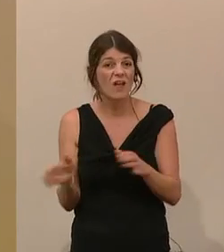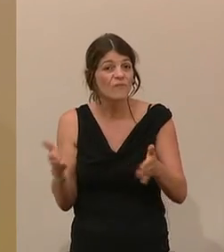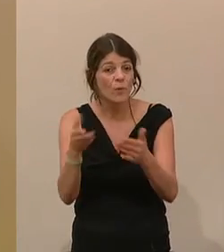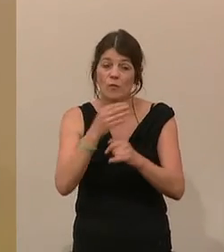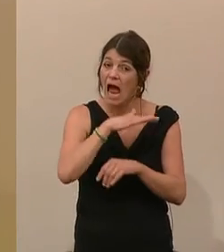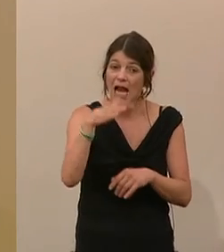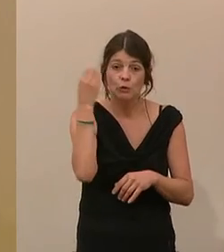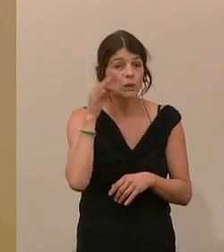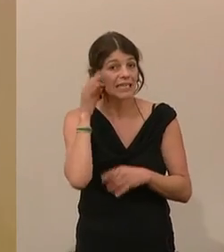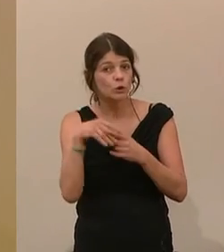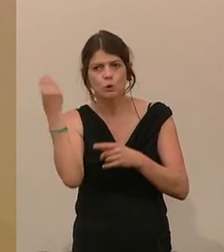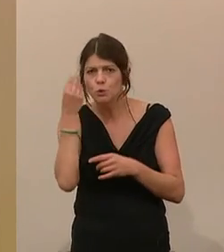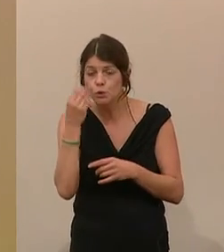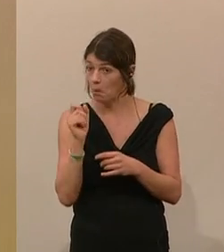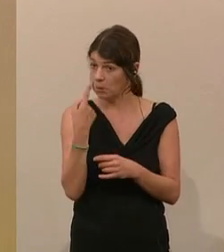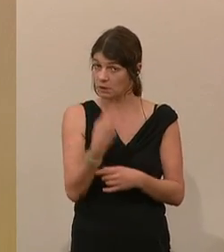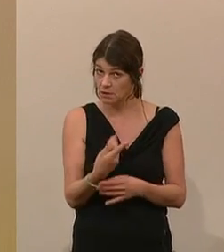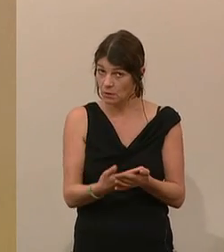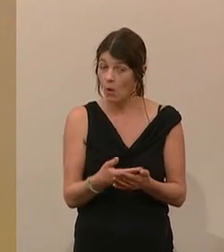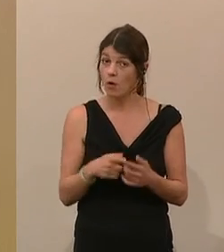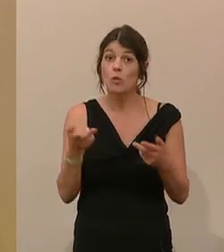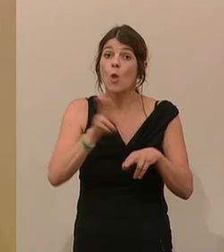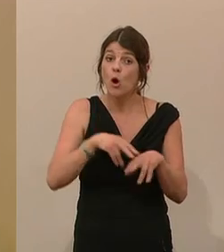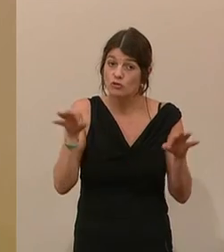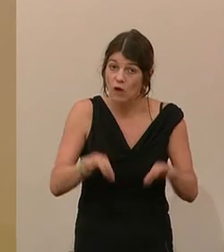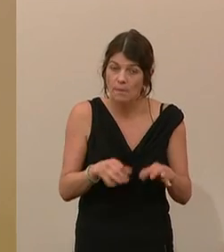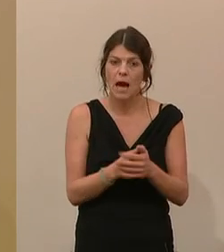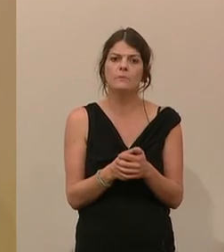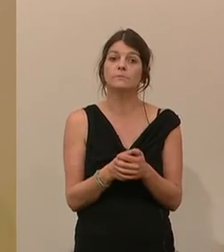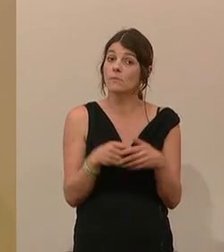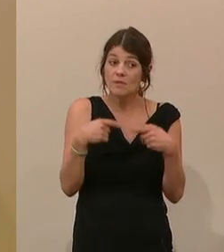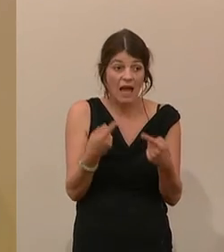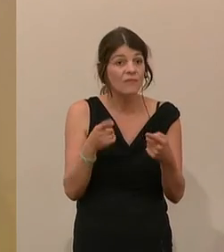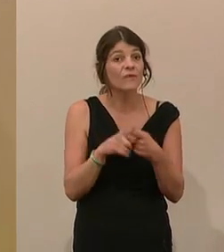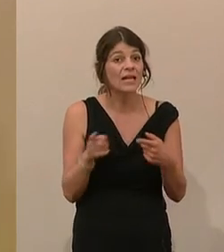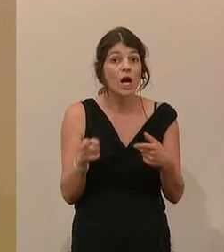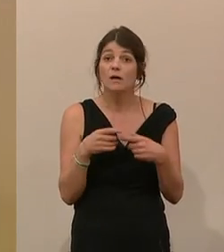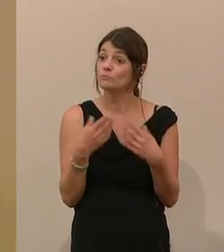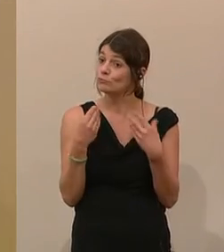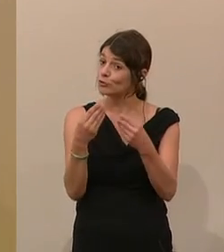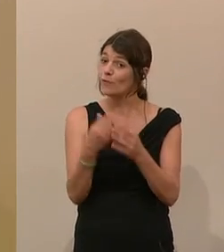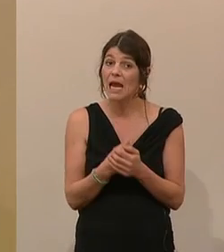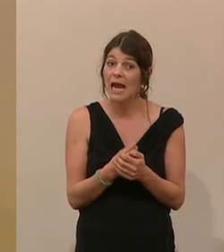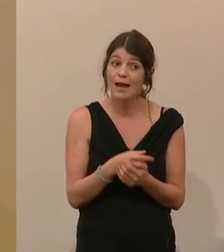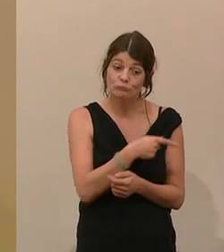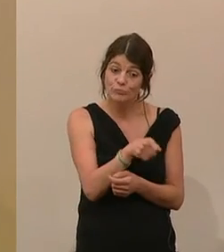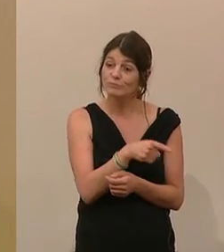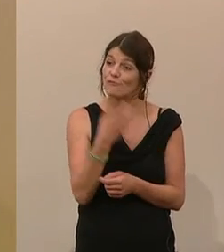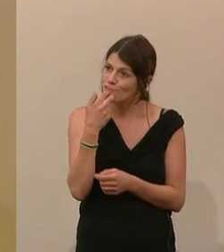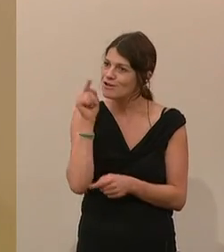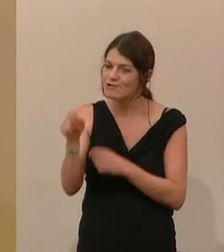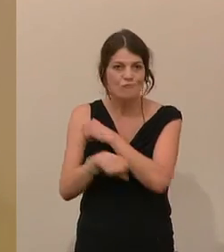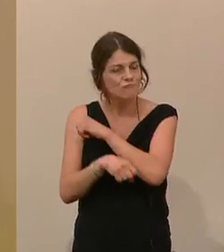allen Schülerinnen und Schülern bietet. Und was ja noch schlimmer wäre, dass dann, wenn zu viel Zuspruch dem Gymnasium